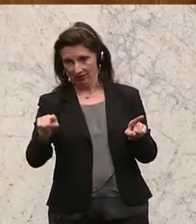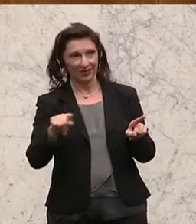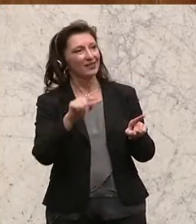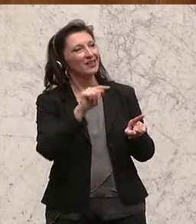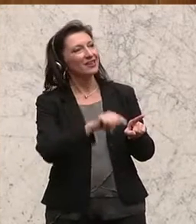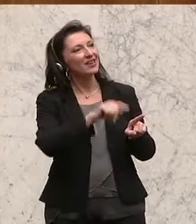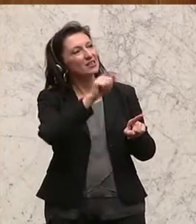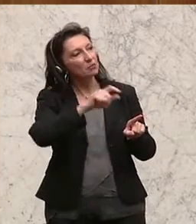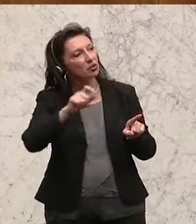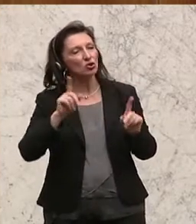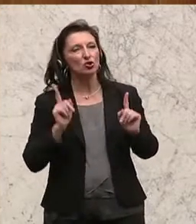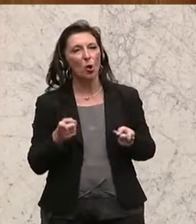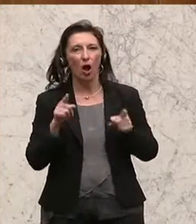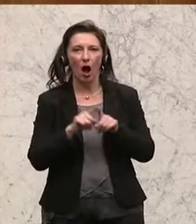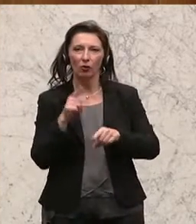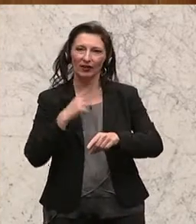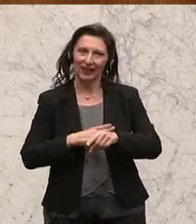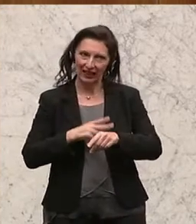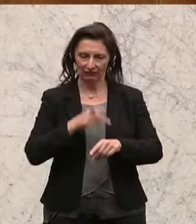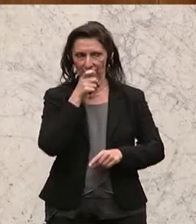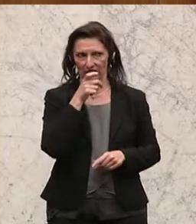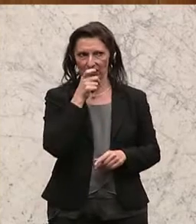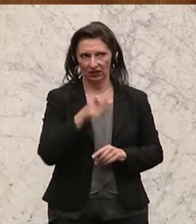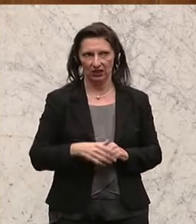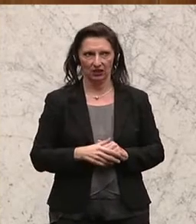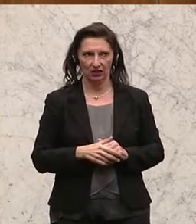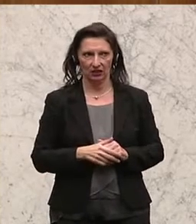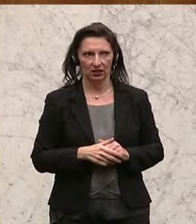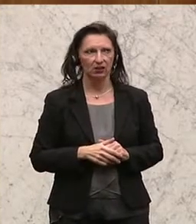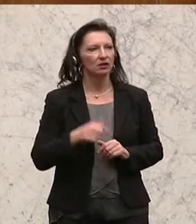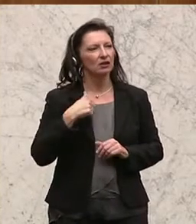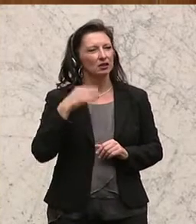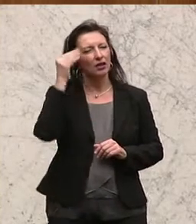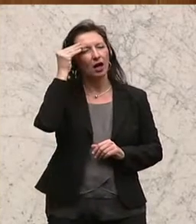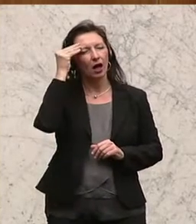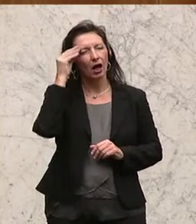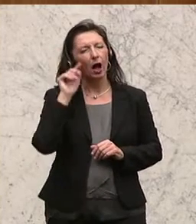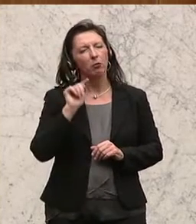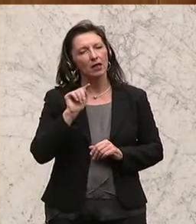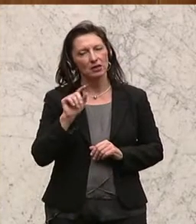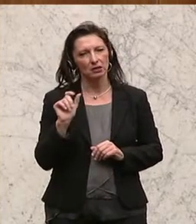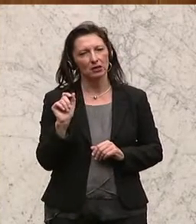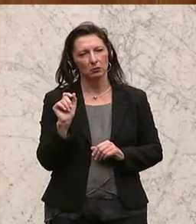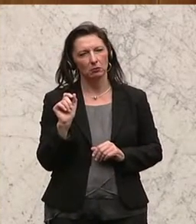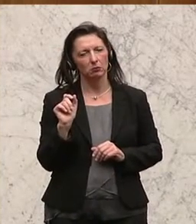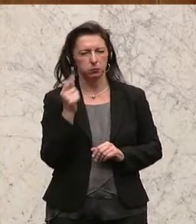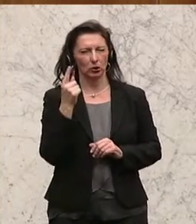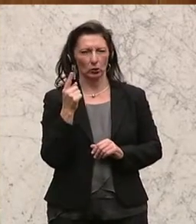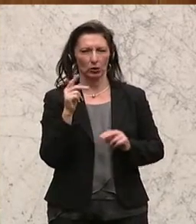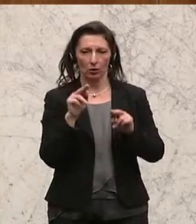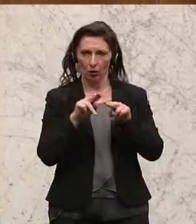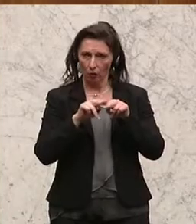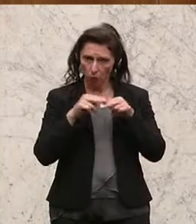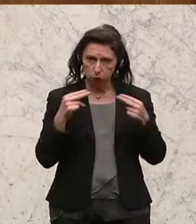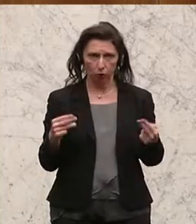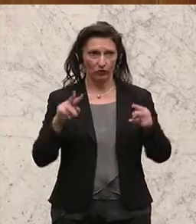auch eine Krankenversicherung haben. Ich glaube, das ist etwas ganz Besonderes. Der Bund hat in